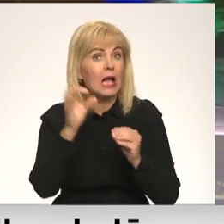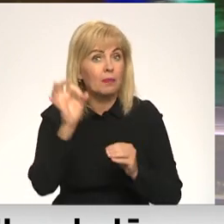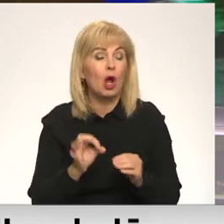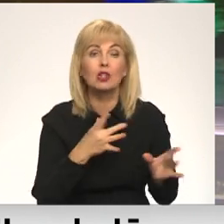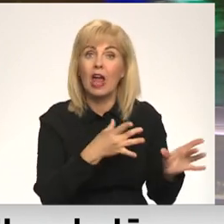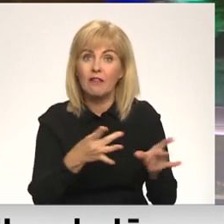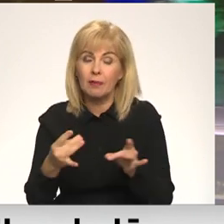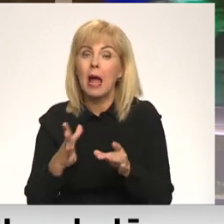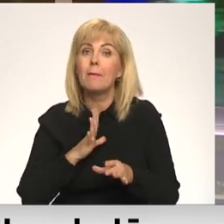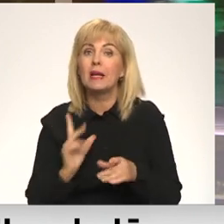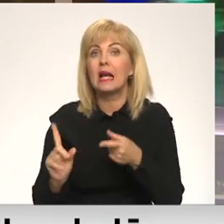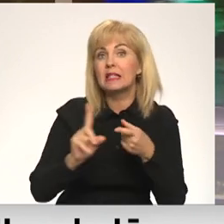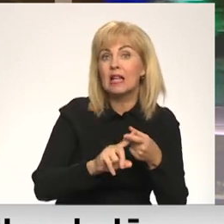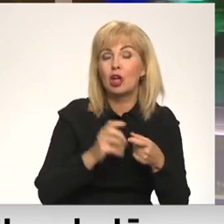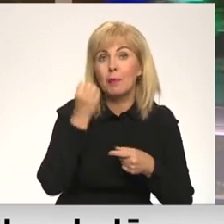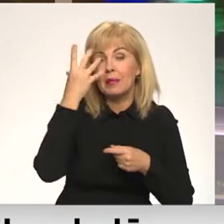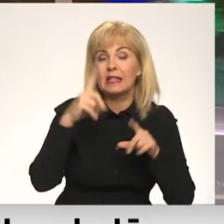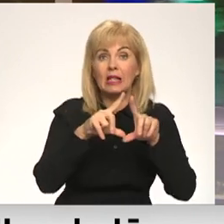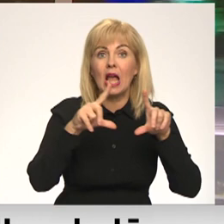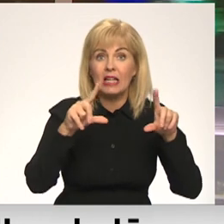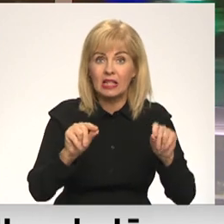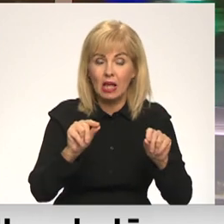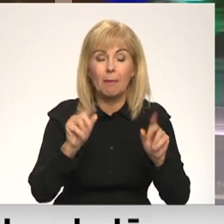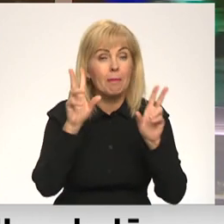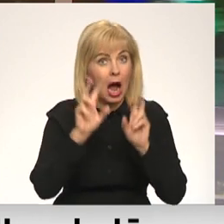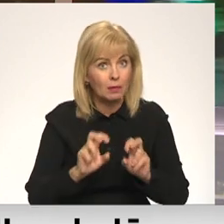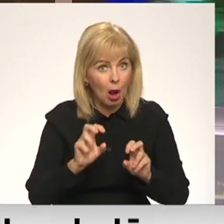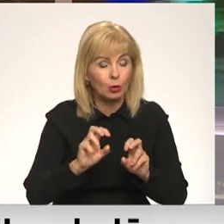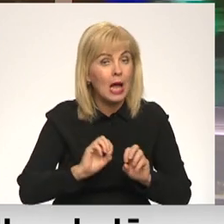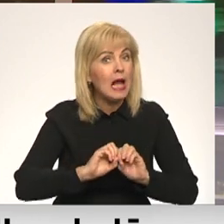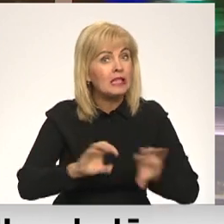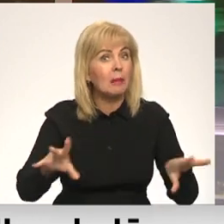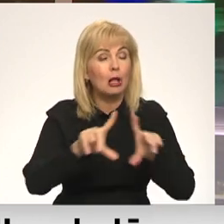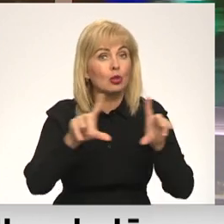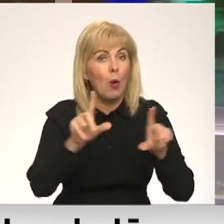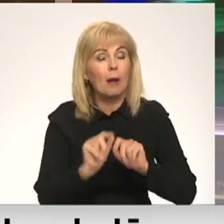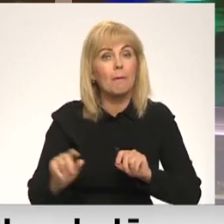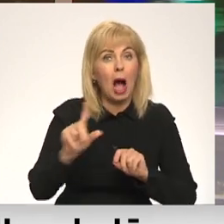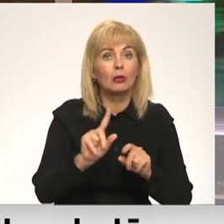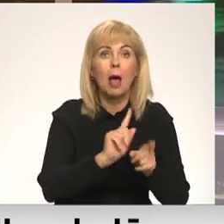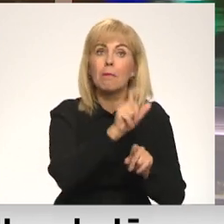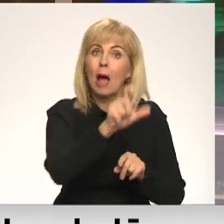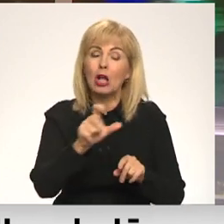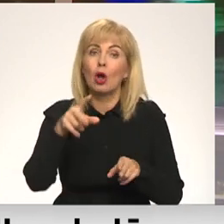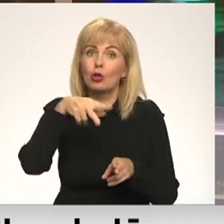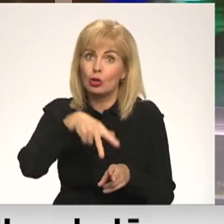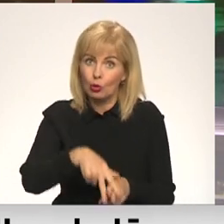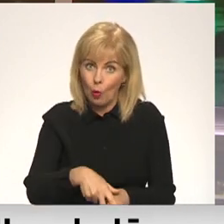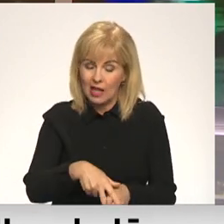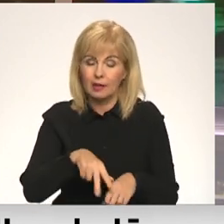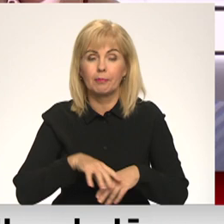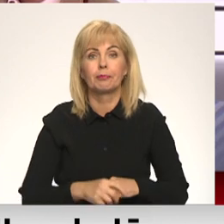inficēto bija sēstīti ar izglītības iestāšu skrīnīgu. Covid izplatības skolās ievērojuma palielina pedagogu slodzi, norēda Kalvāns.